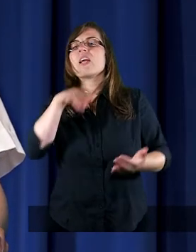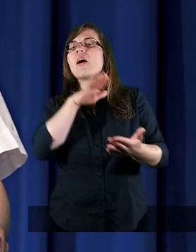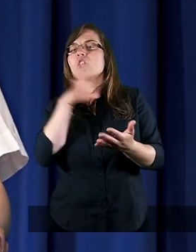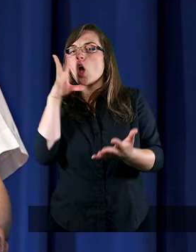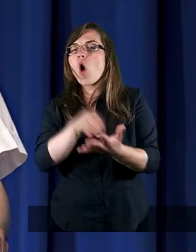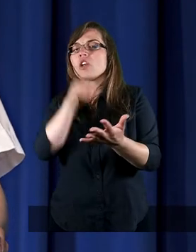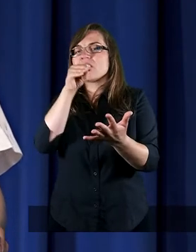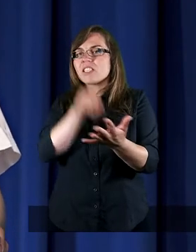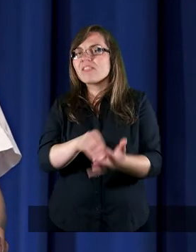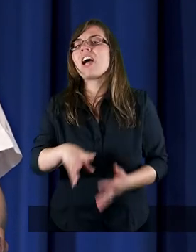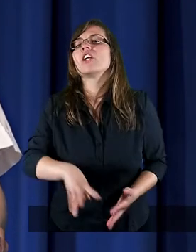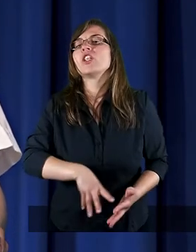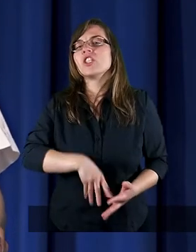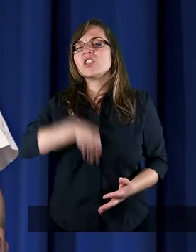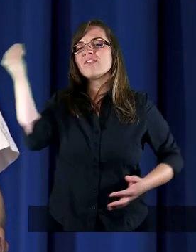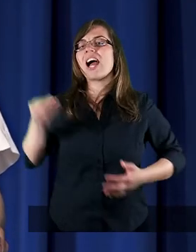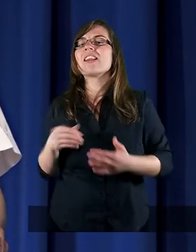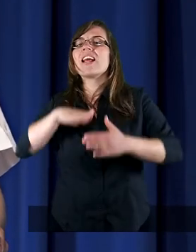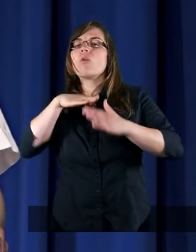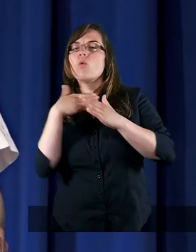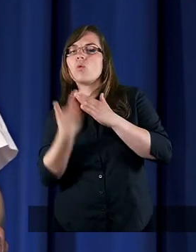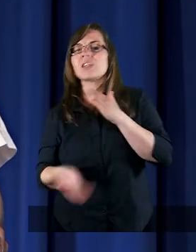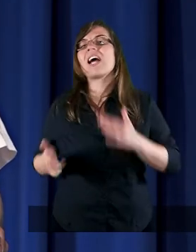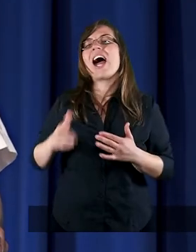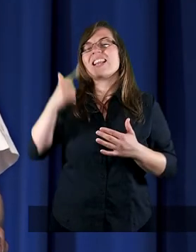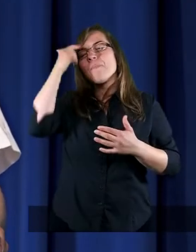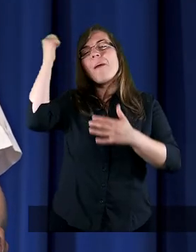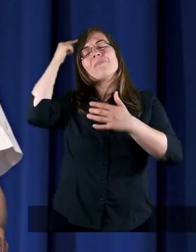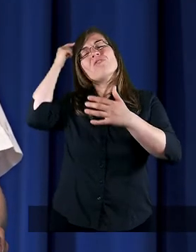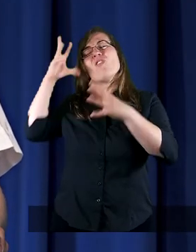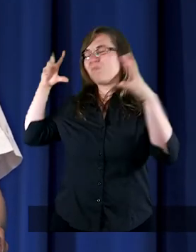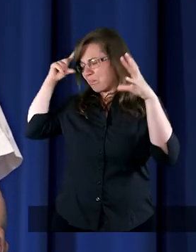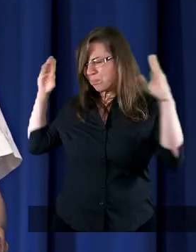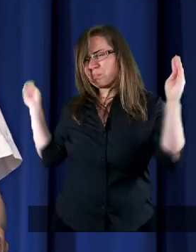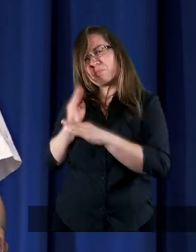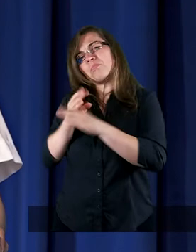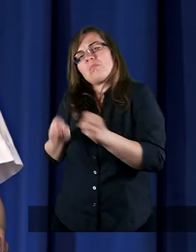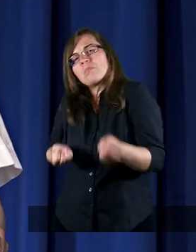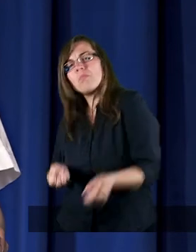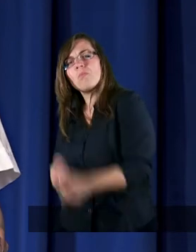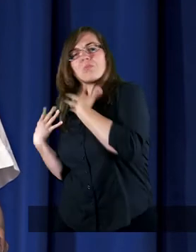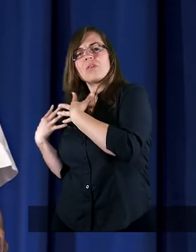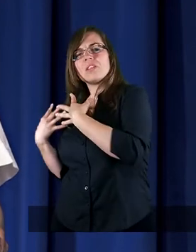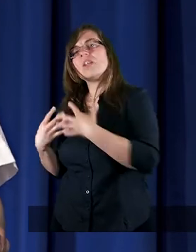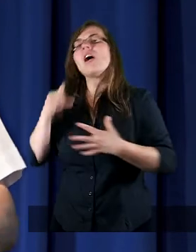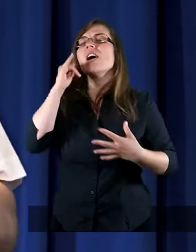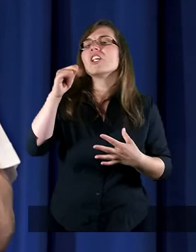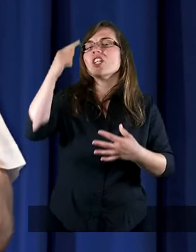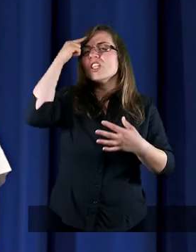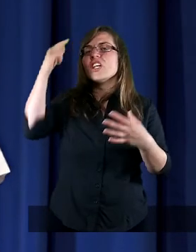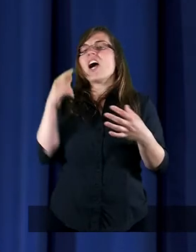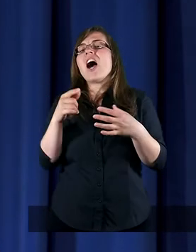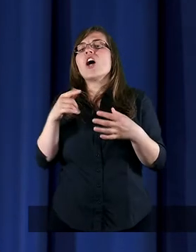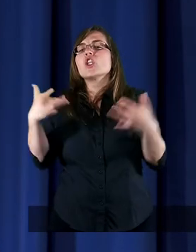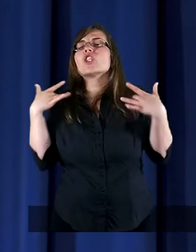Doświadczyć świętej utraty pamięci. Zapewniam was, kochani, że nie chodzi